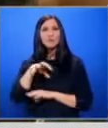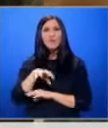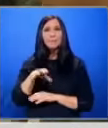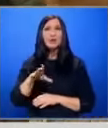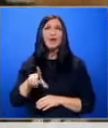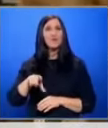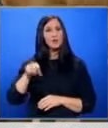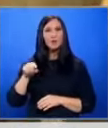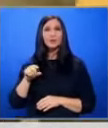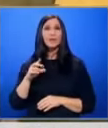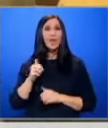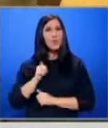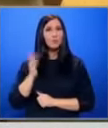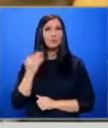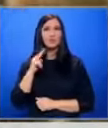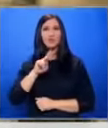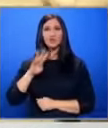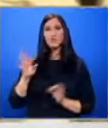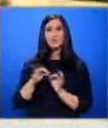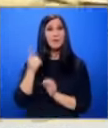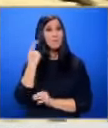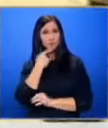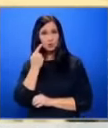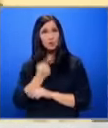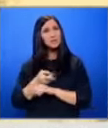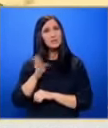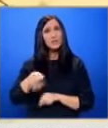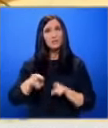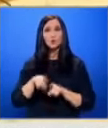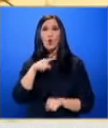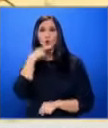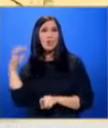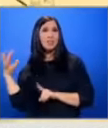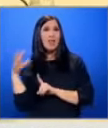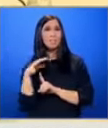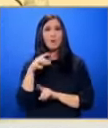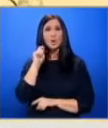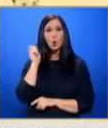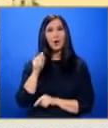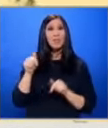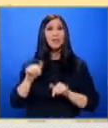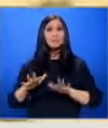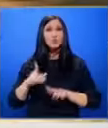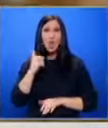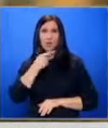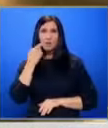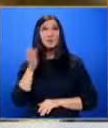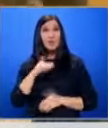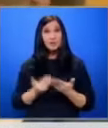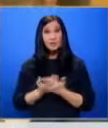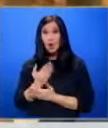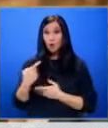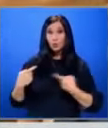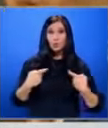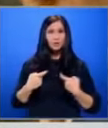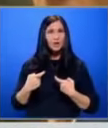на 24 февруари миналата година, часове след като Русия нападна Украина. Днес почти година след началото на